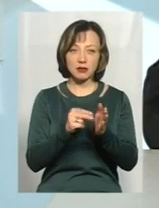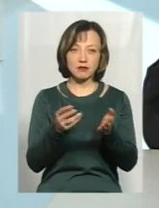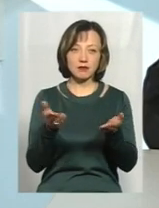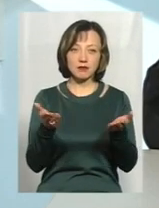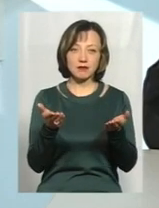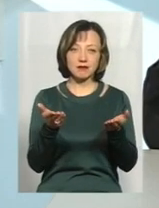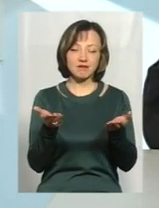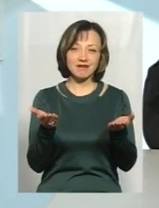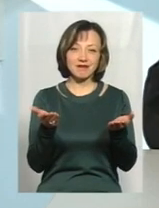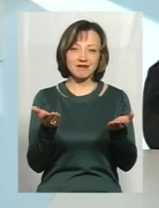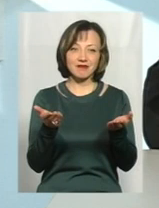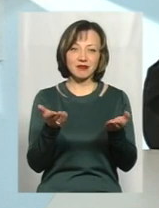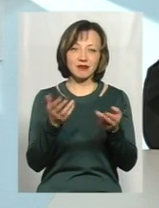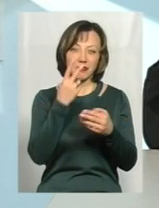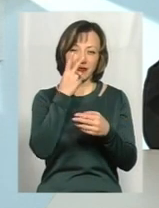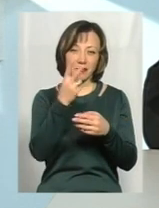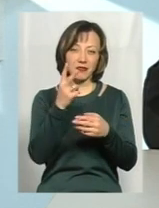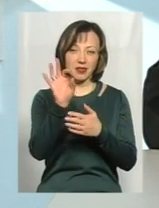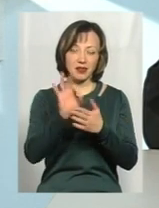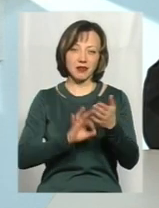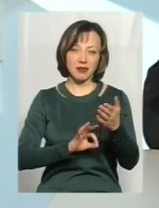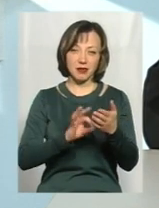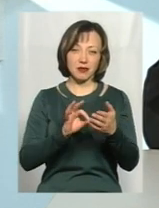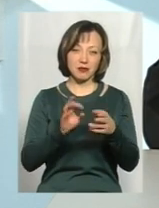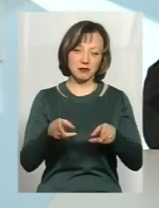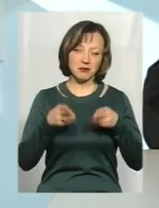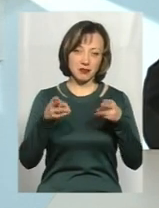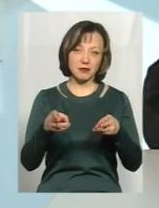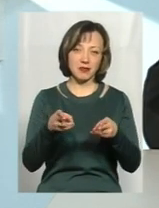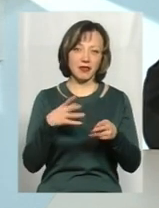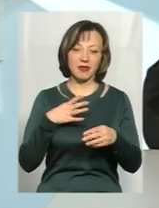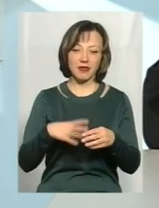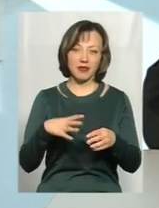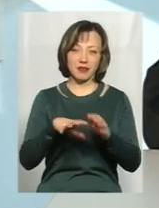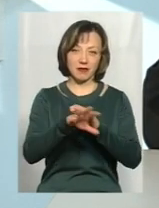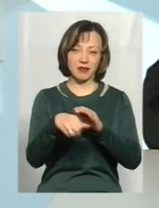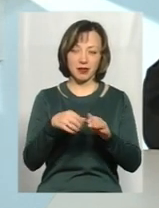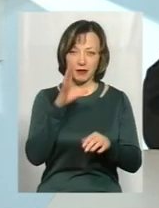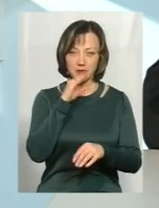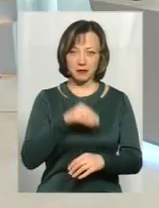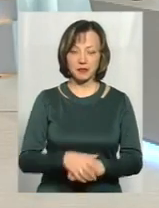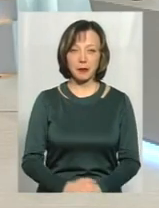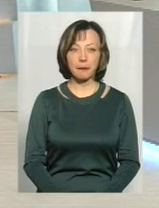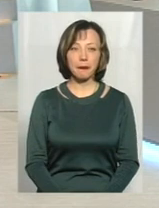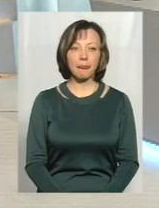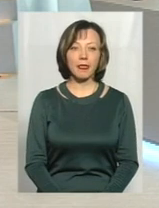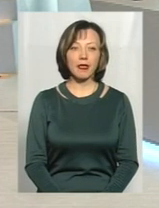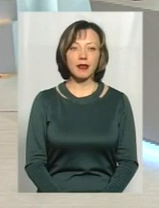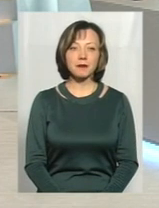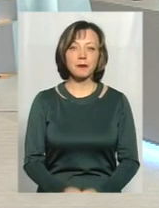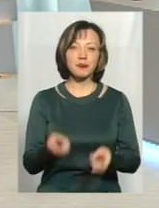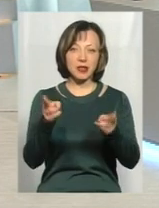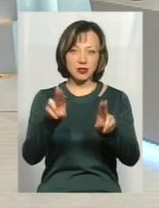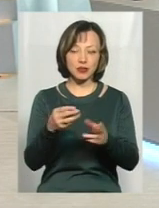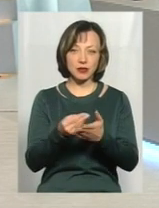він буде кидатися з зловмиснику, який зможе не втриматись, не пройти просто біля цього автомобіля. Тобто, по суті, залишена така ціна річ,